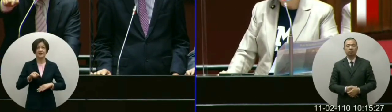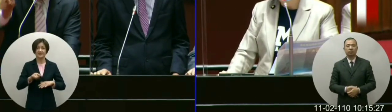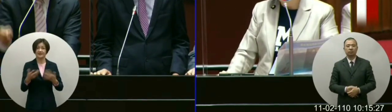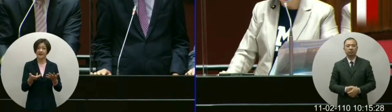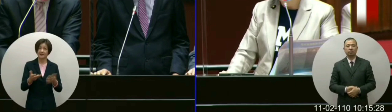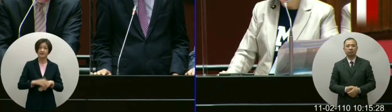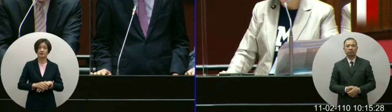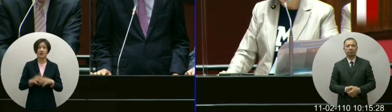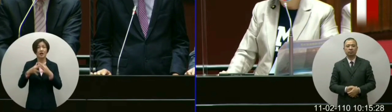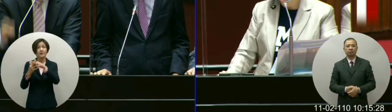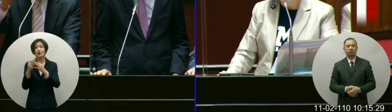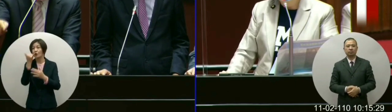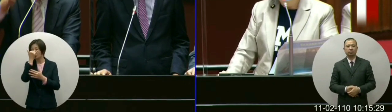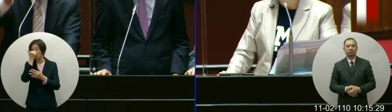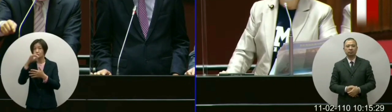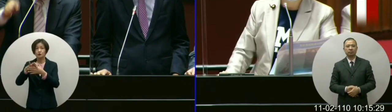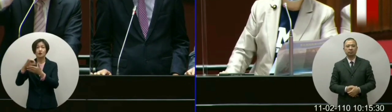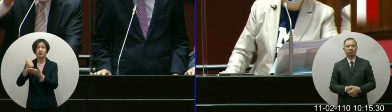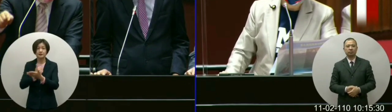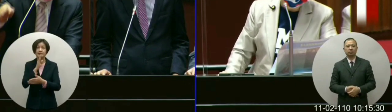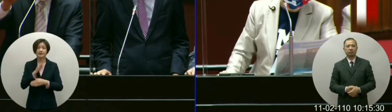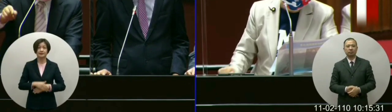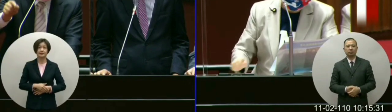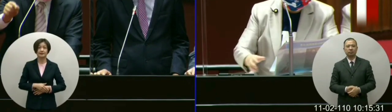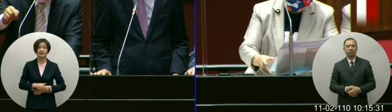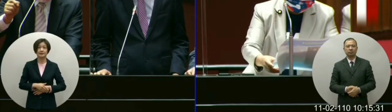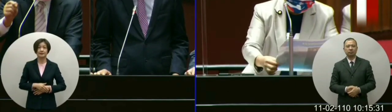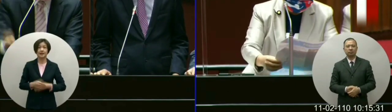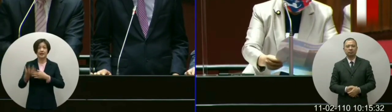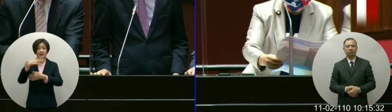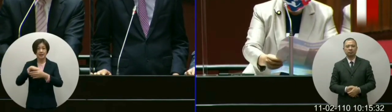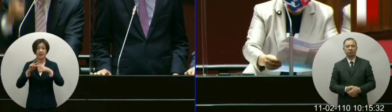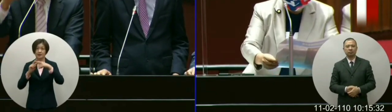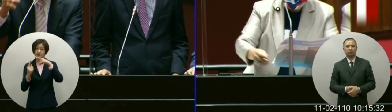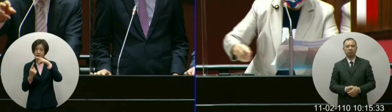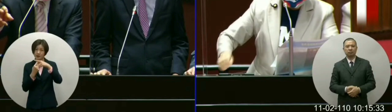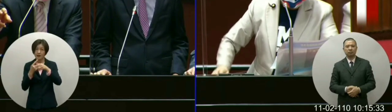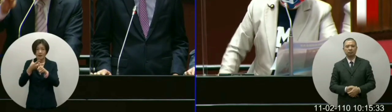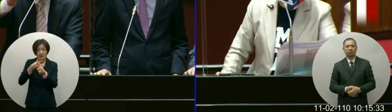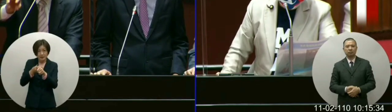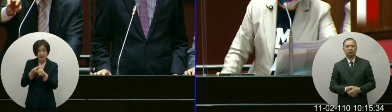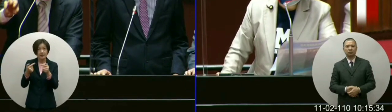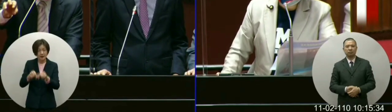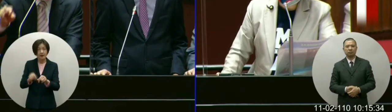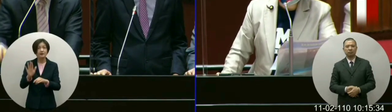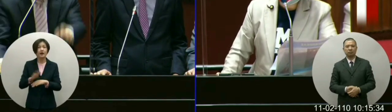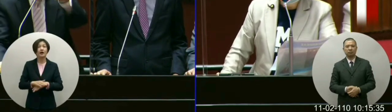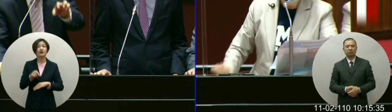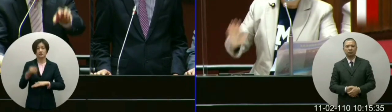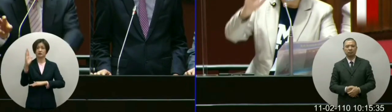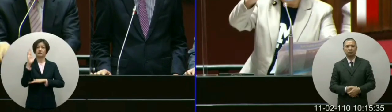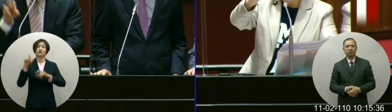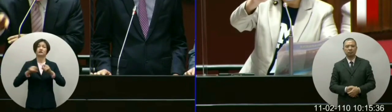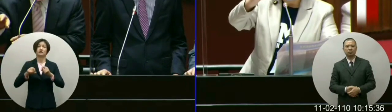案子就是美国的猪肉啊就是美国韩莱克多巴胺的猪肉啊这个政策就是这个政